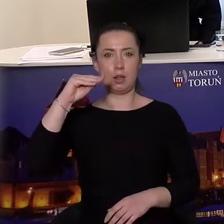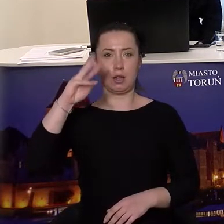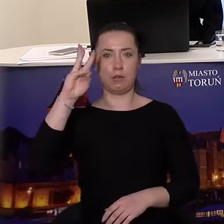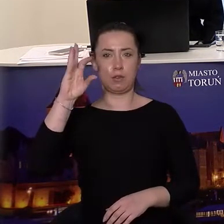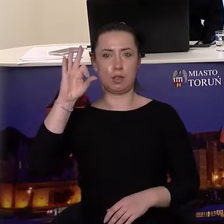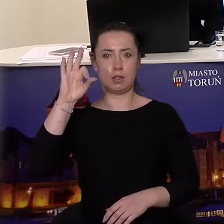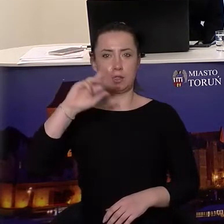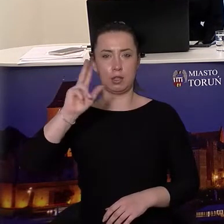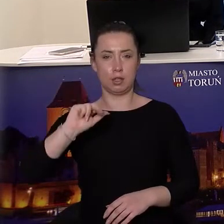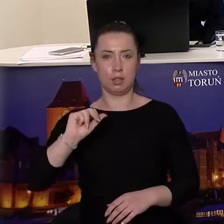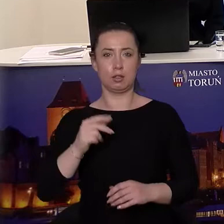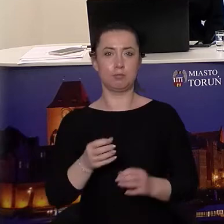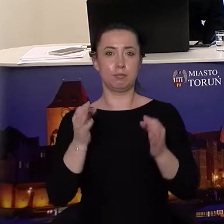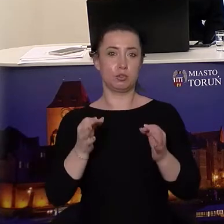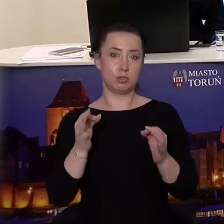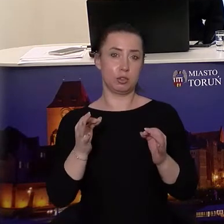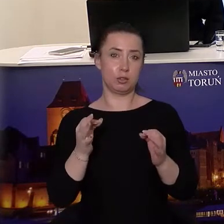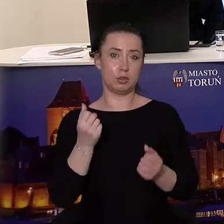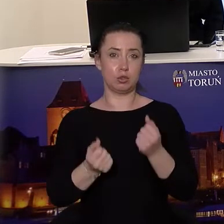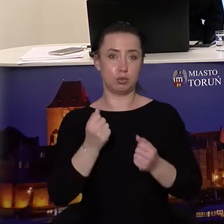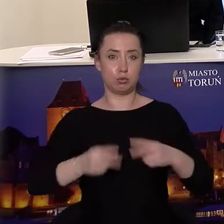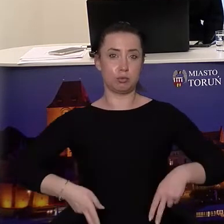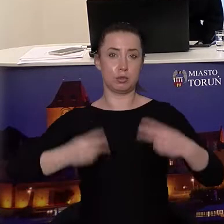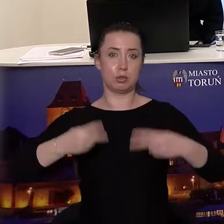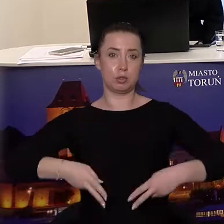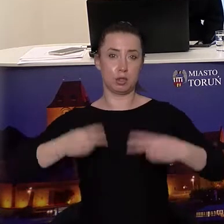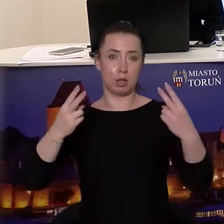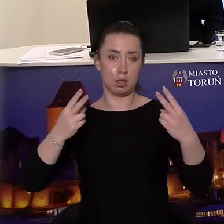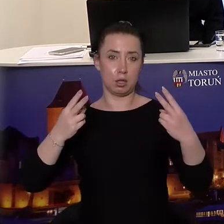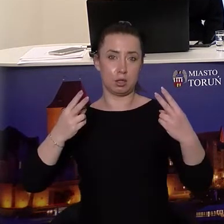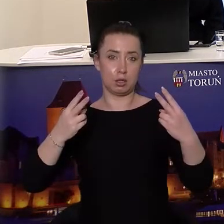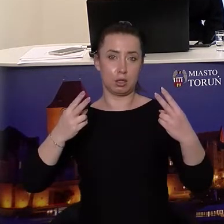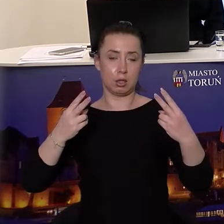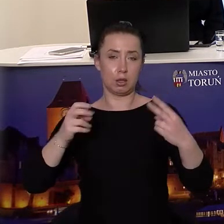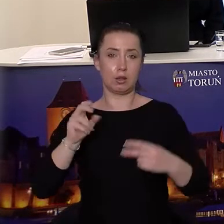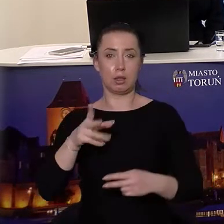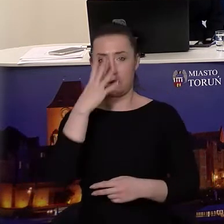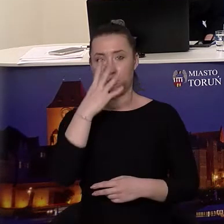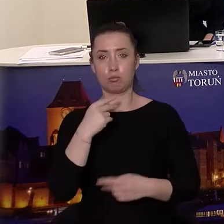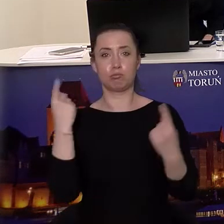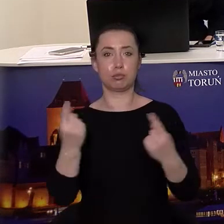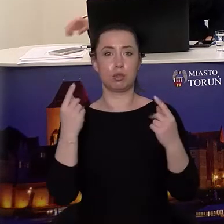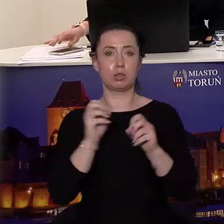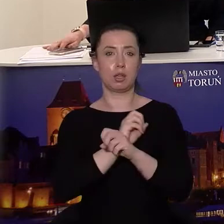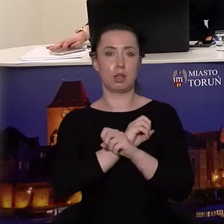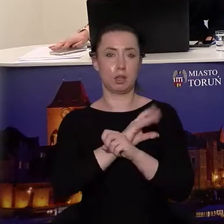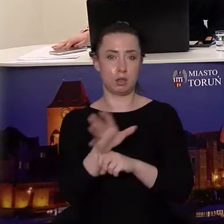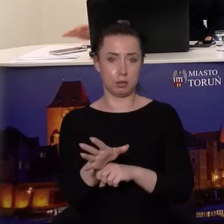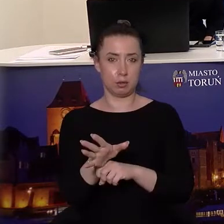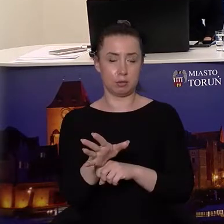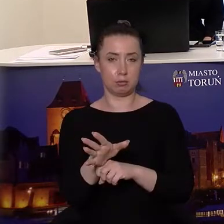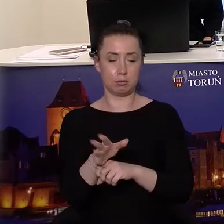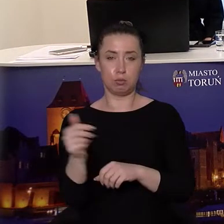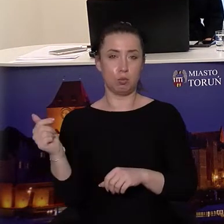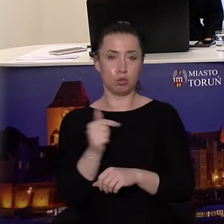Dzień Niestety dzisiaj również w formie zdalnej, tak wygląda sytuacja epidemiczna, że